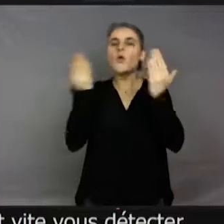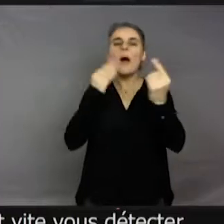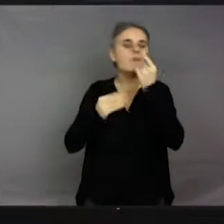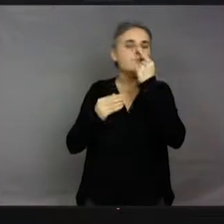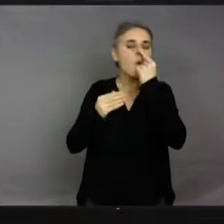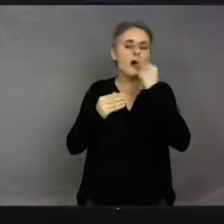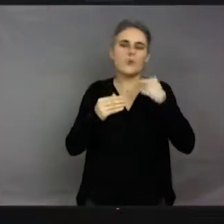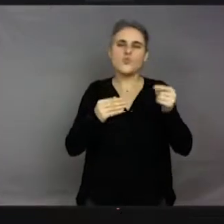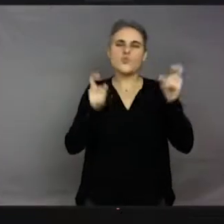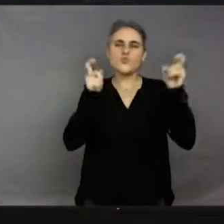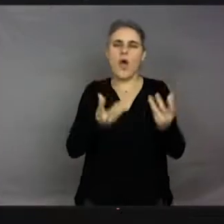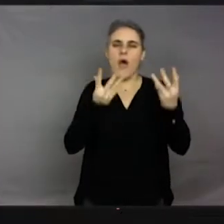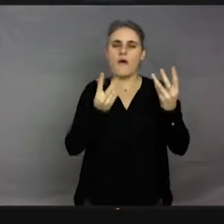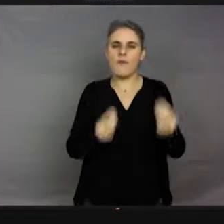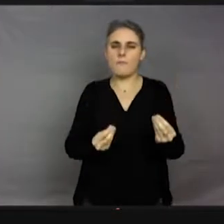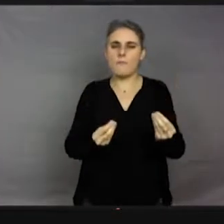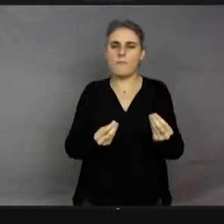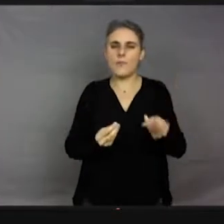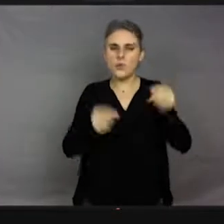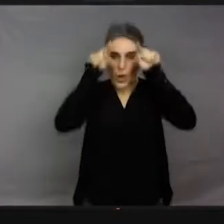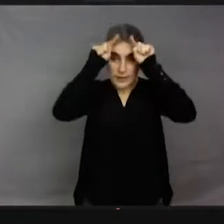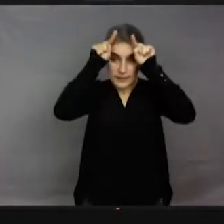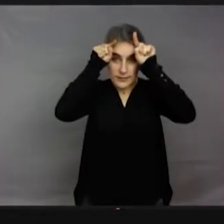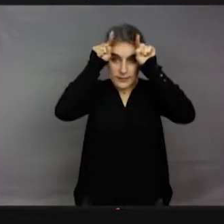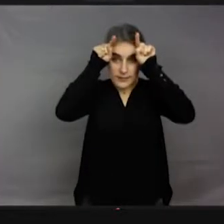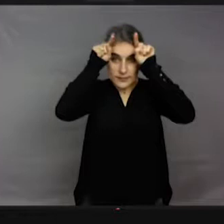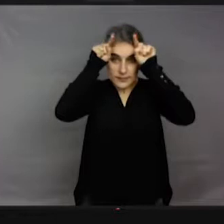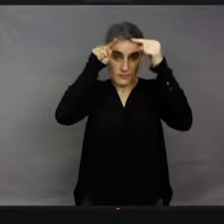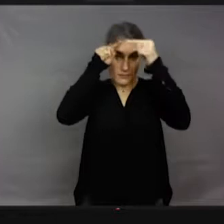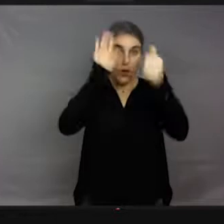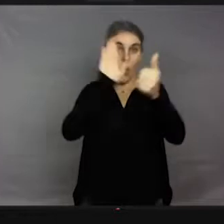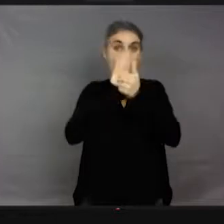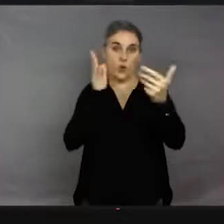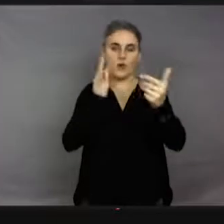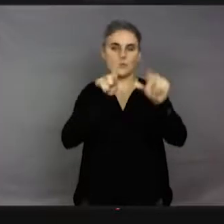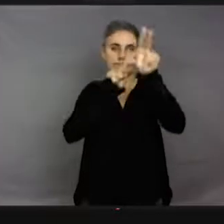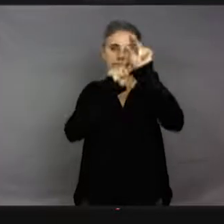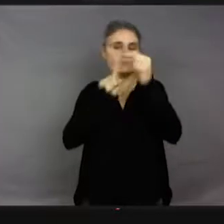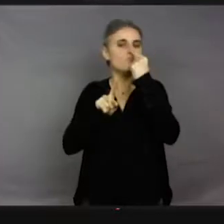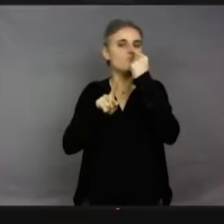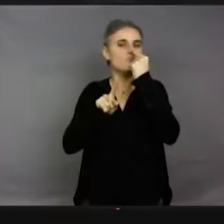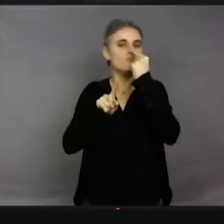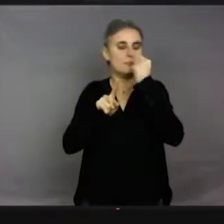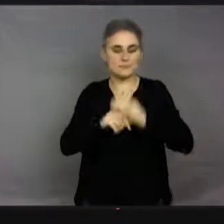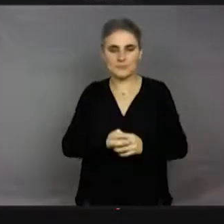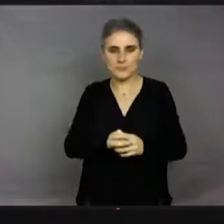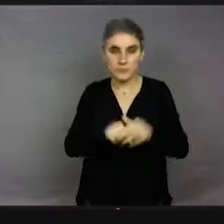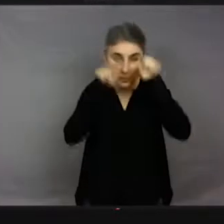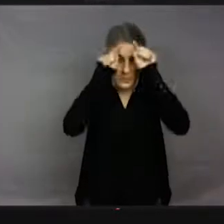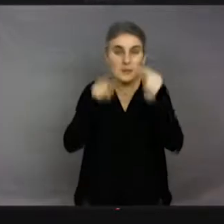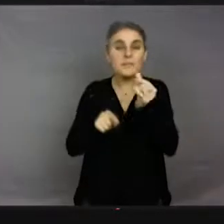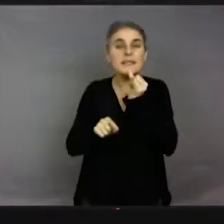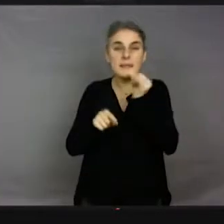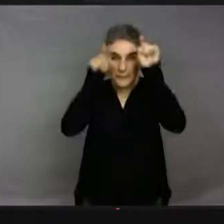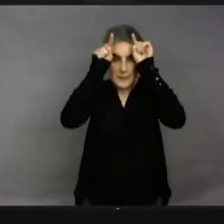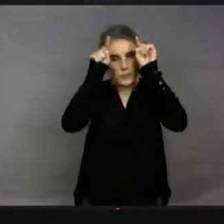redira, mais les antennes, c'est plutôt l'odorat. Et puis, le toucher, le goûter, mais surtout l'odorat, l'envoyer les toutes petites antennes. Donc, déjà,